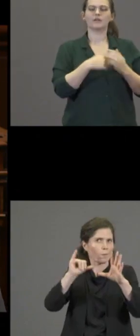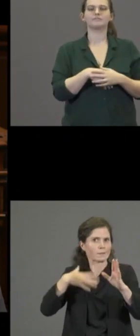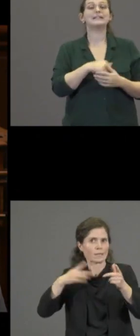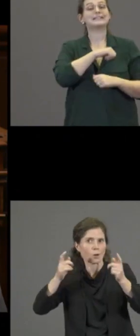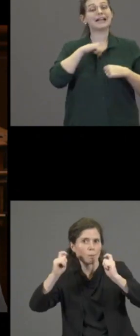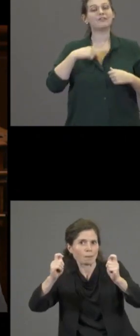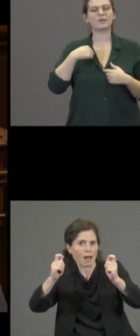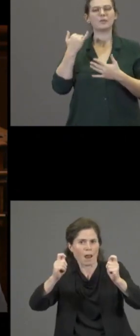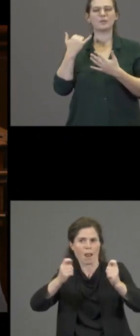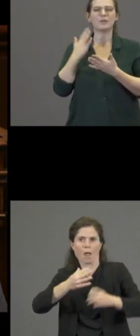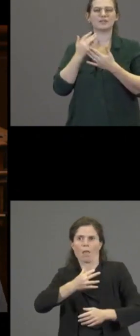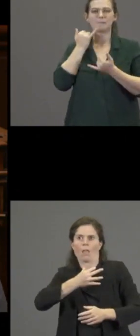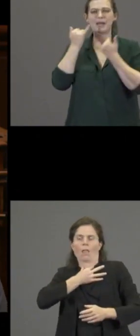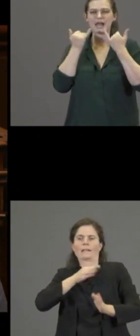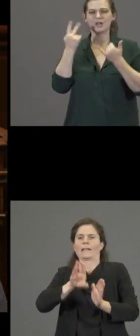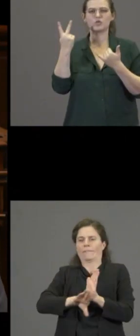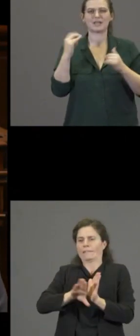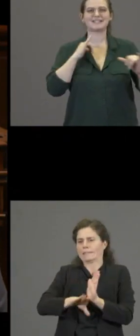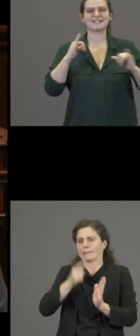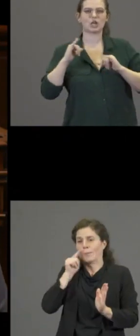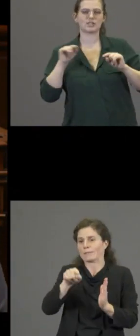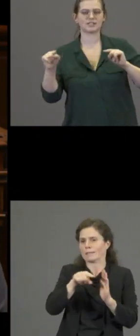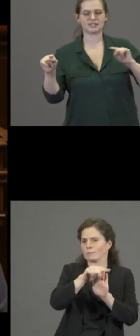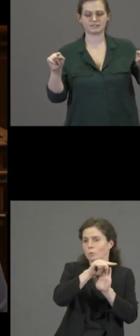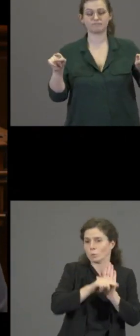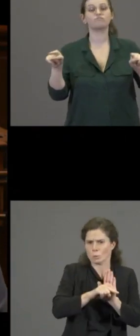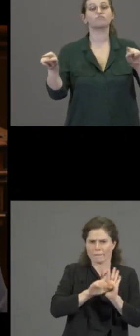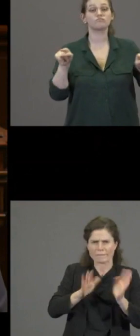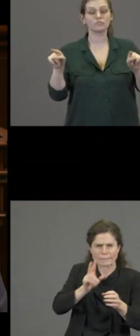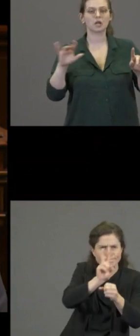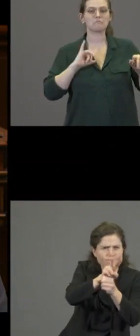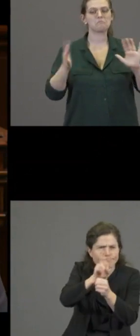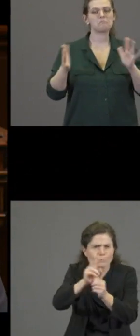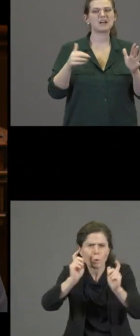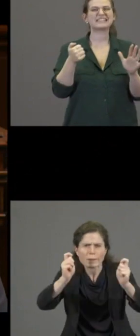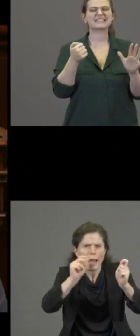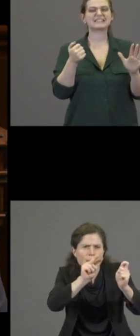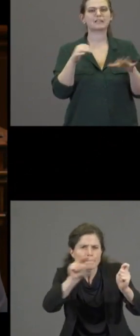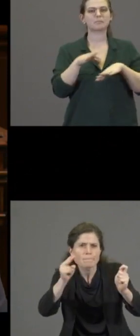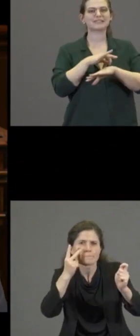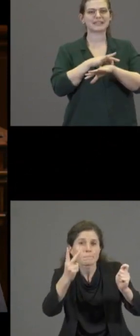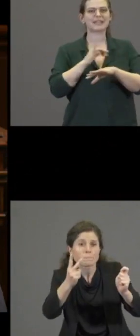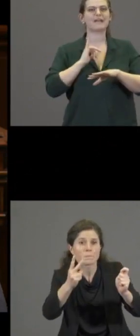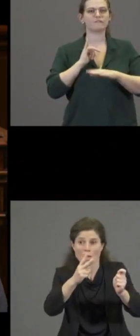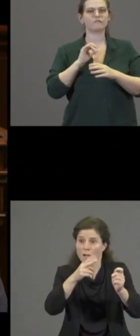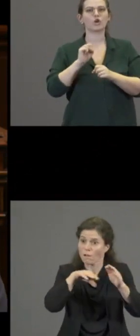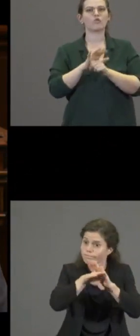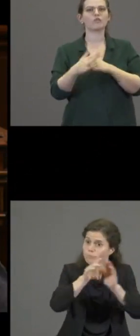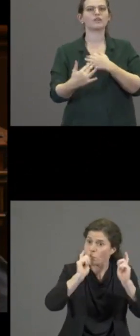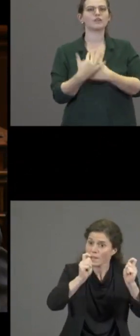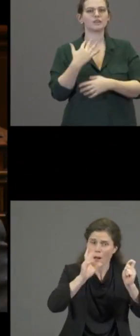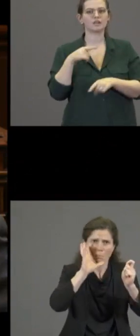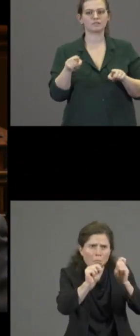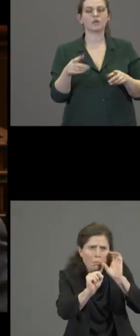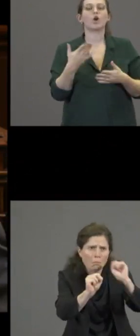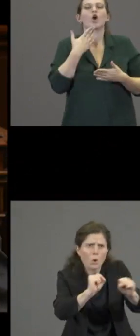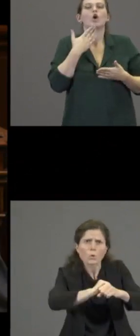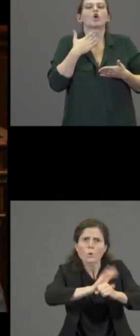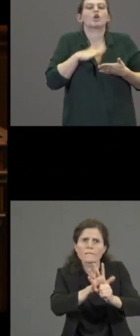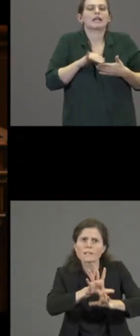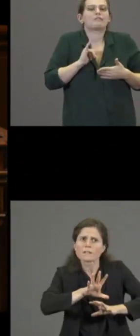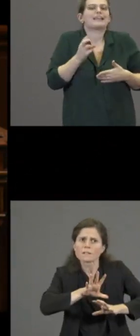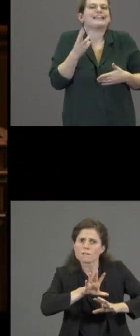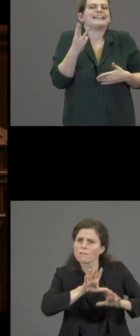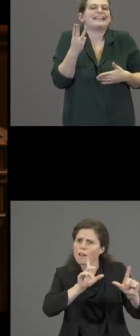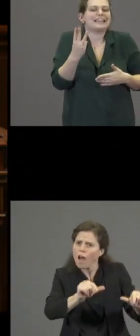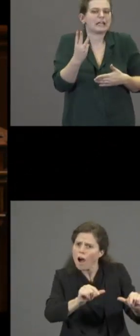ziekenhuizen liggen ongeveer 60 patiënten met covid, waarvan gelukkig nogalig drie op intensieve zorgen.